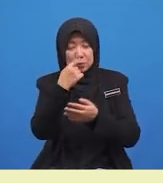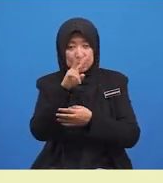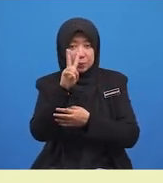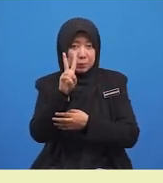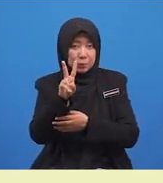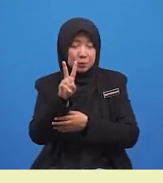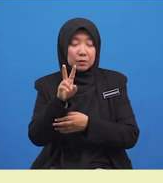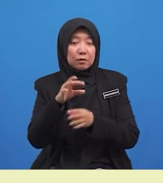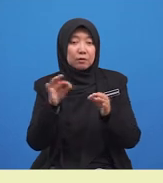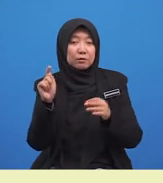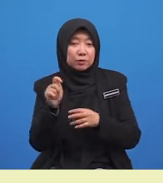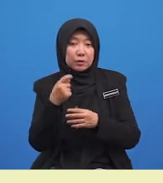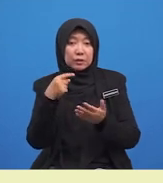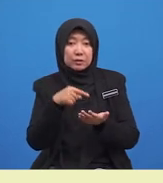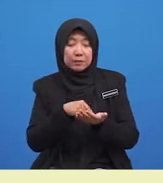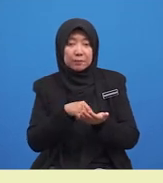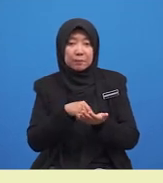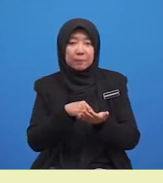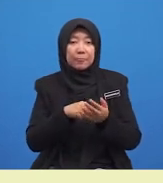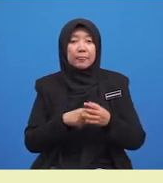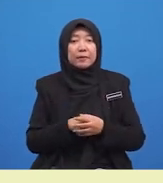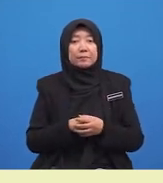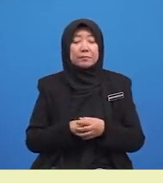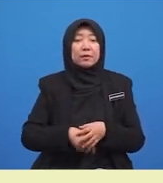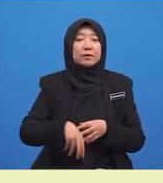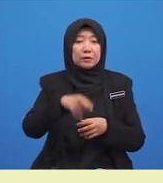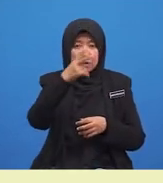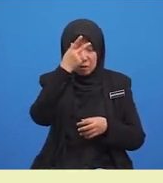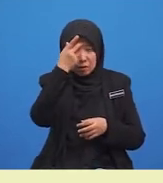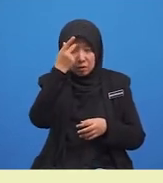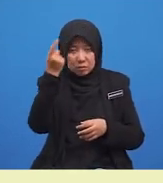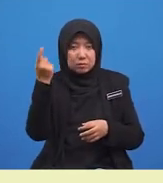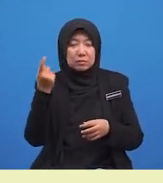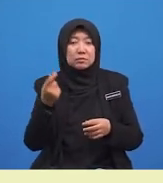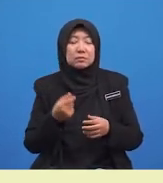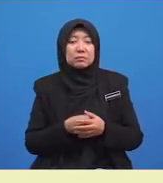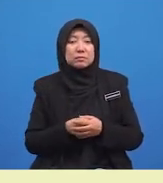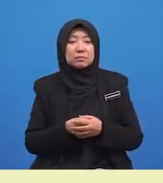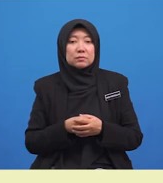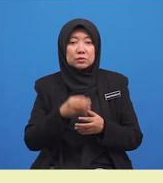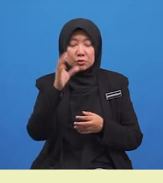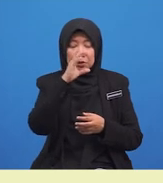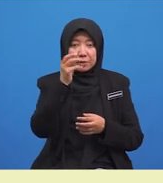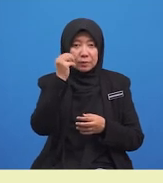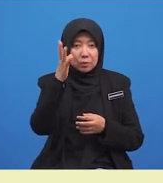Amir melayari internet kerana mencari maklumat terkini.